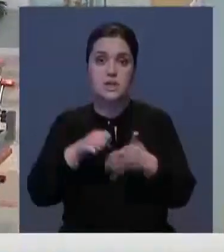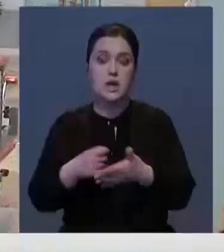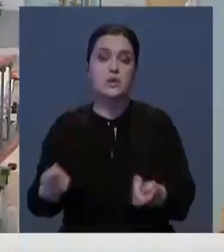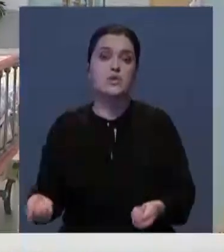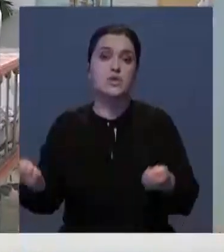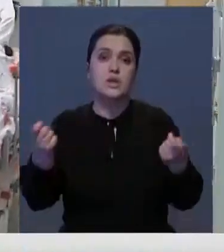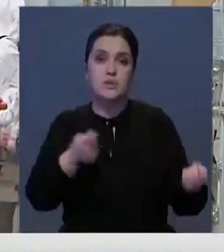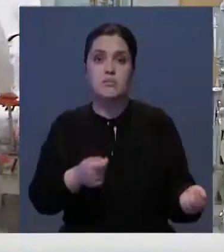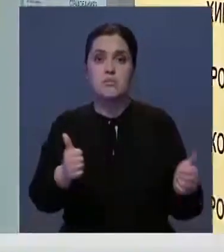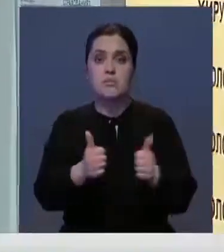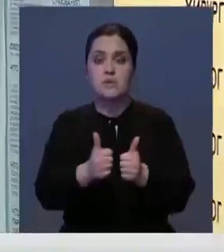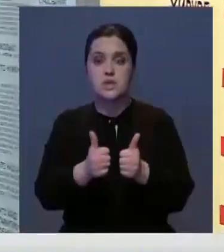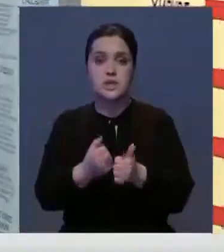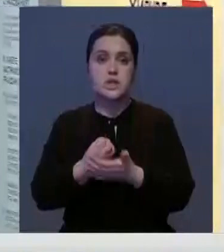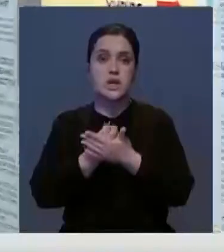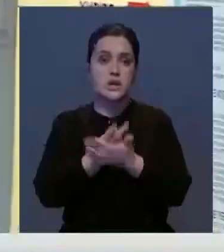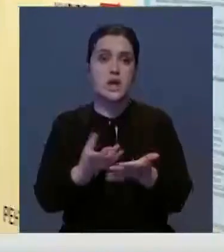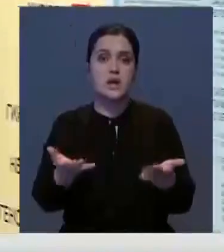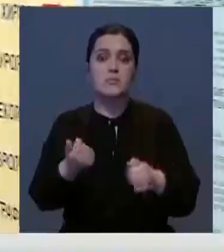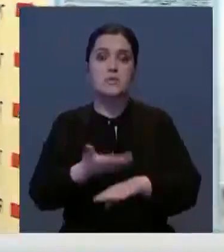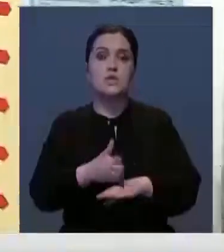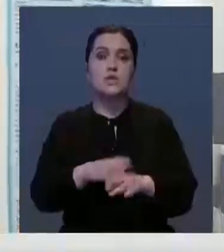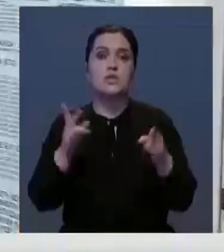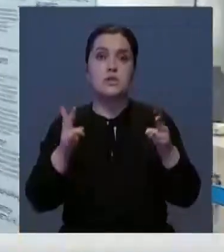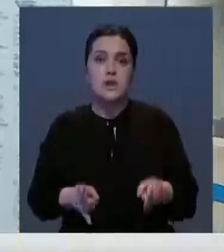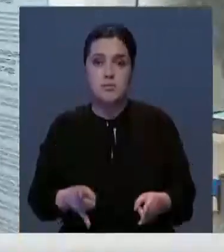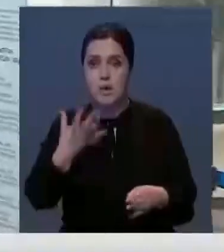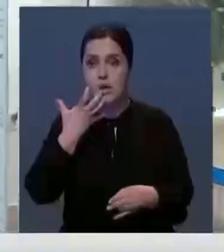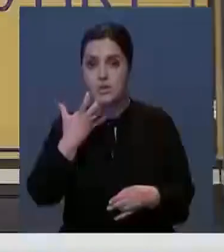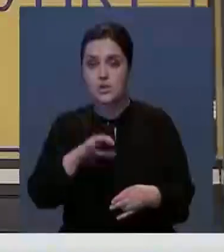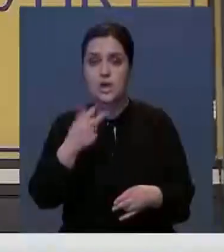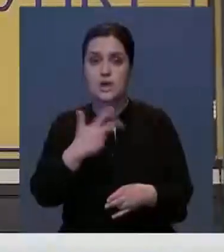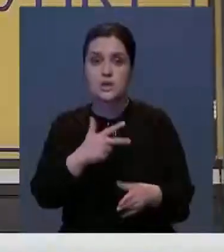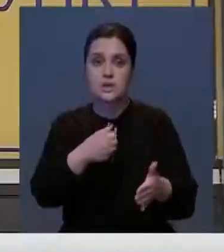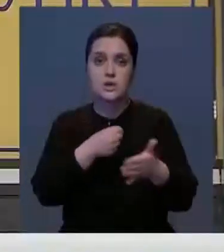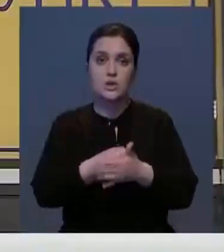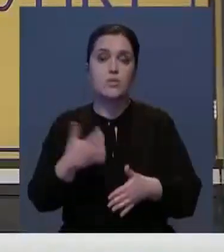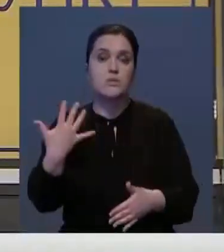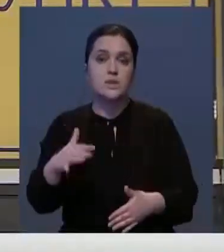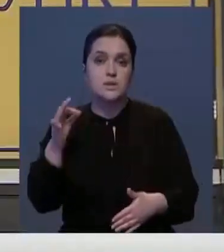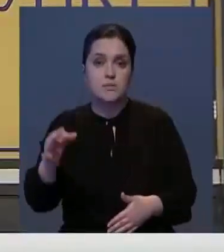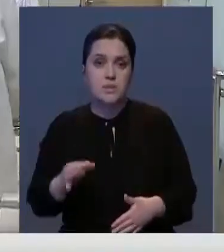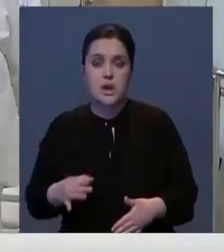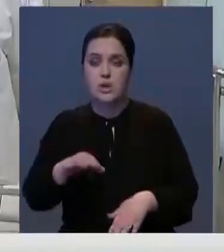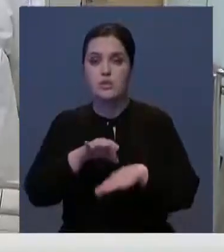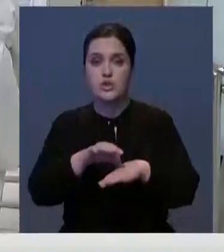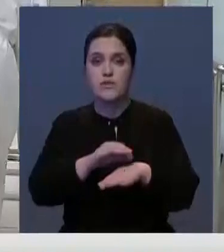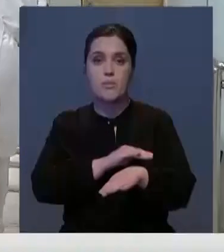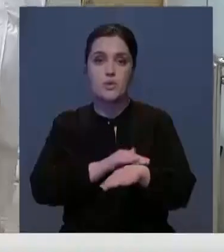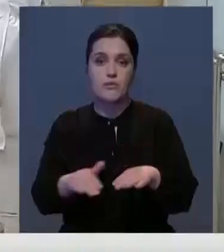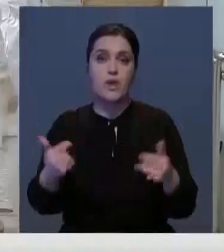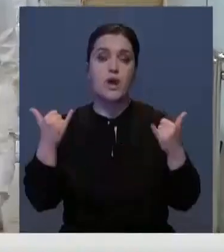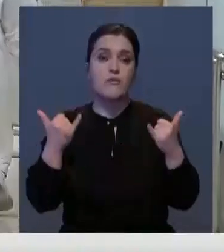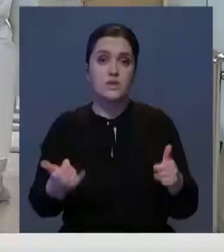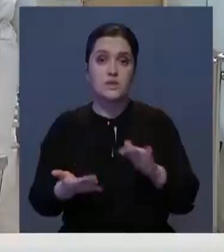летчиков с места крушения доставили в ближайший стационар. Они получили тяжелые травмы и ожоги от 30 до 50% кожного